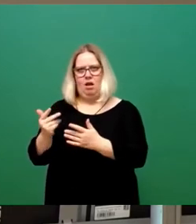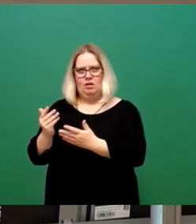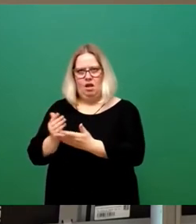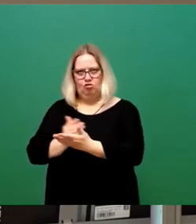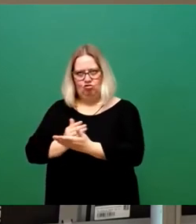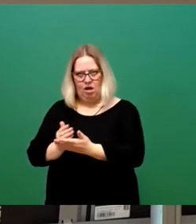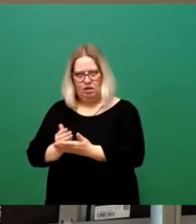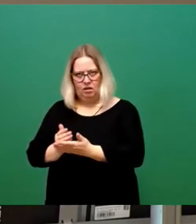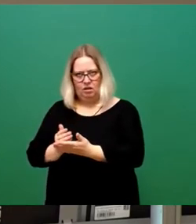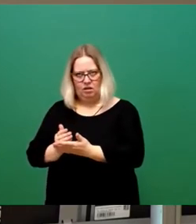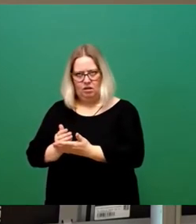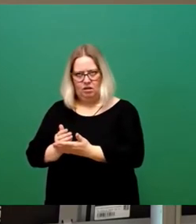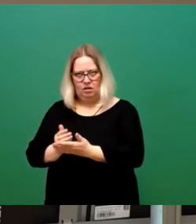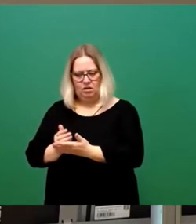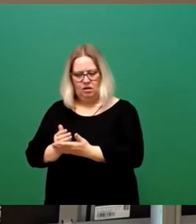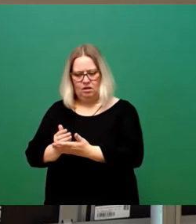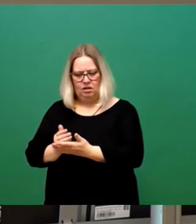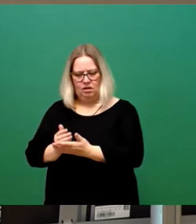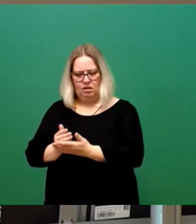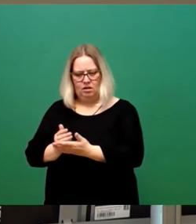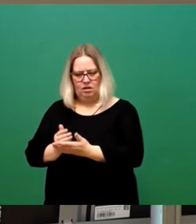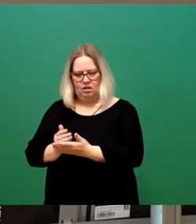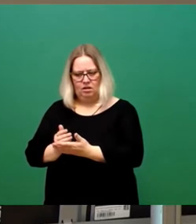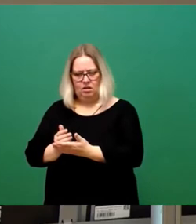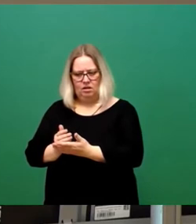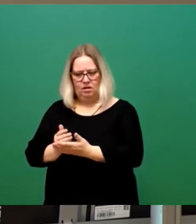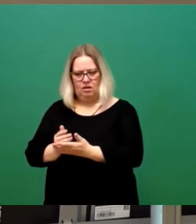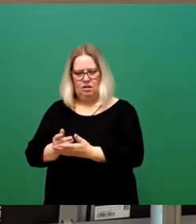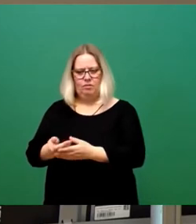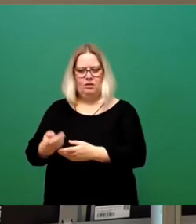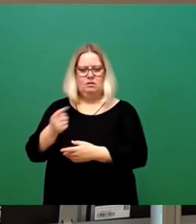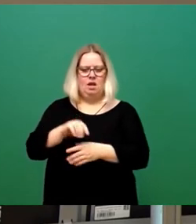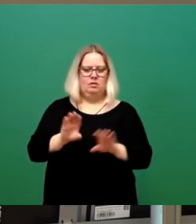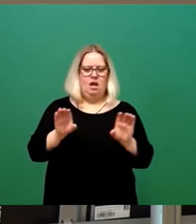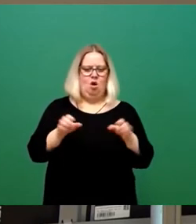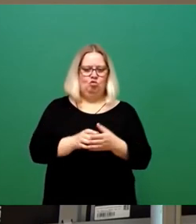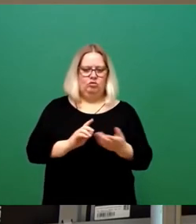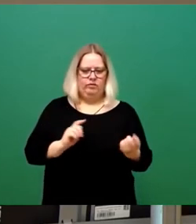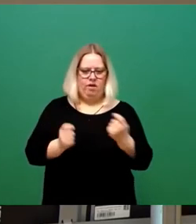aber gestrichen, dass die Ausschüsse verändert werden.